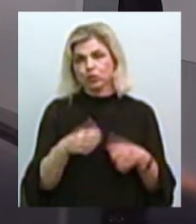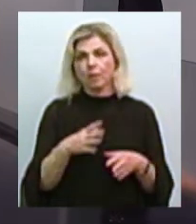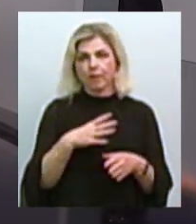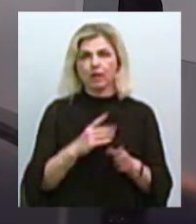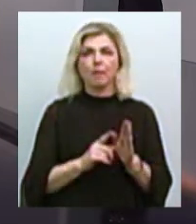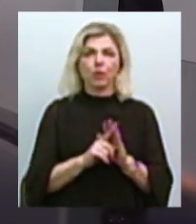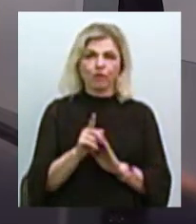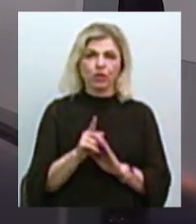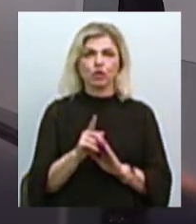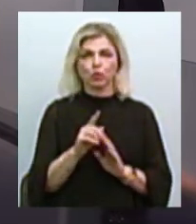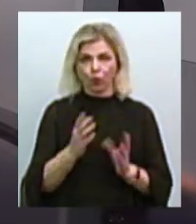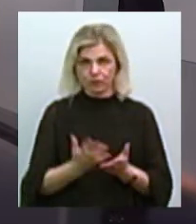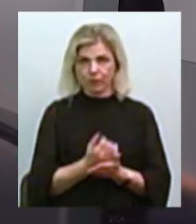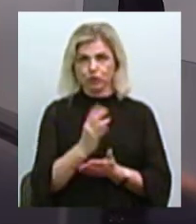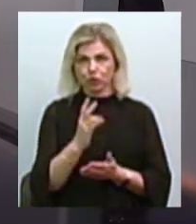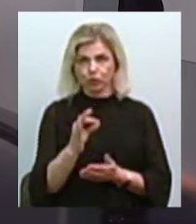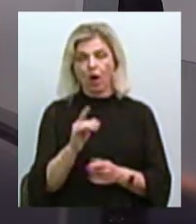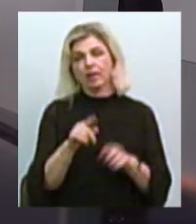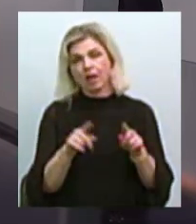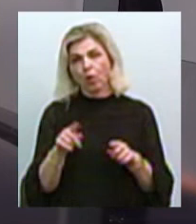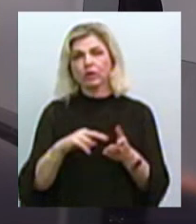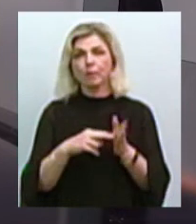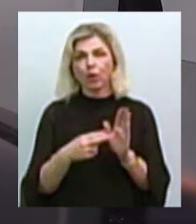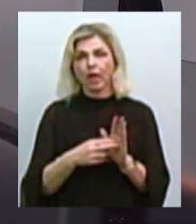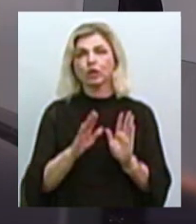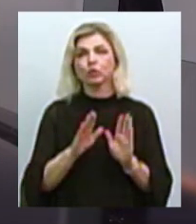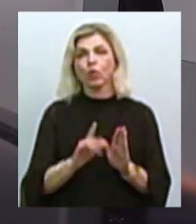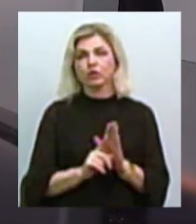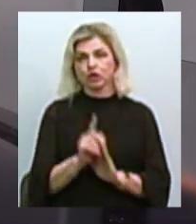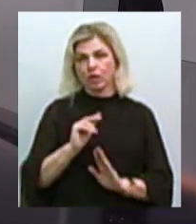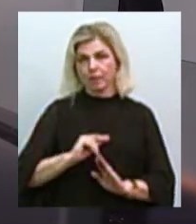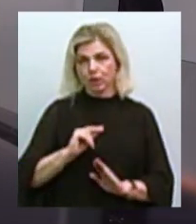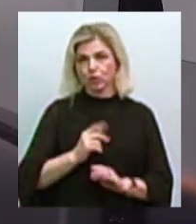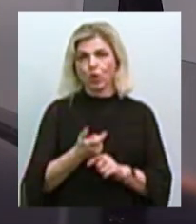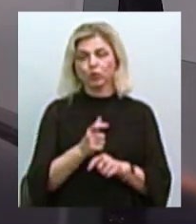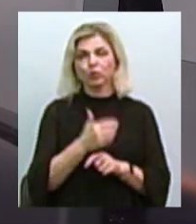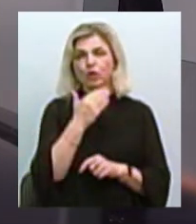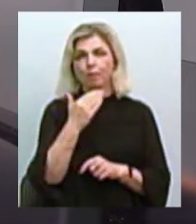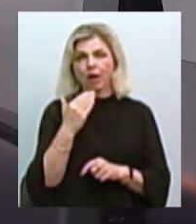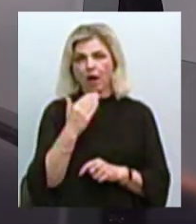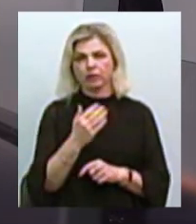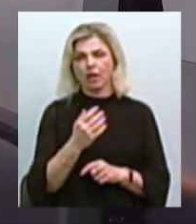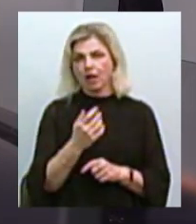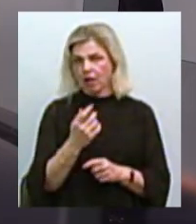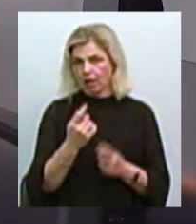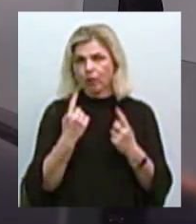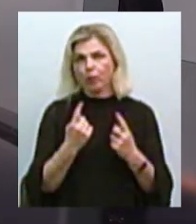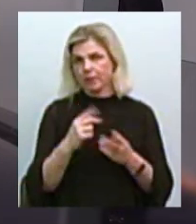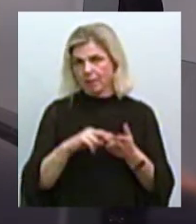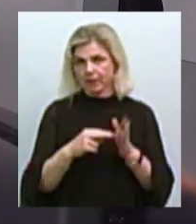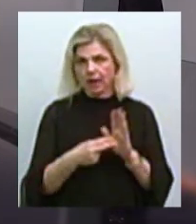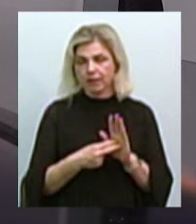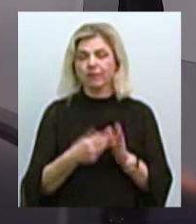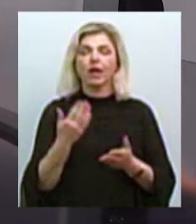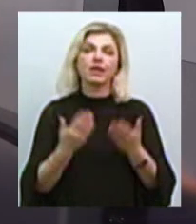успішно, з деякими ми сьогодні ще тільки починаємо працювати. І дуже багато у нас на сьогодні амбітних планів. Якщо переглядати